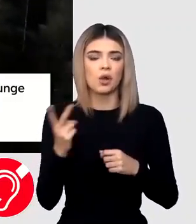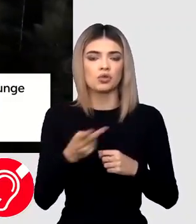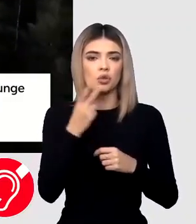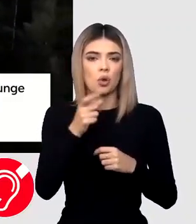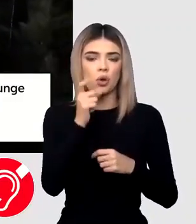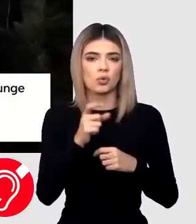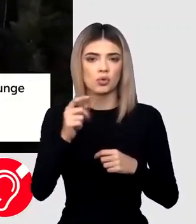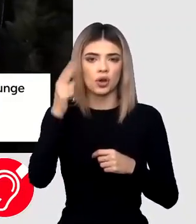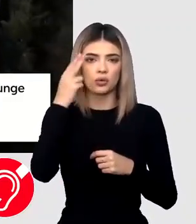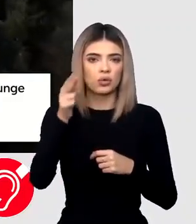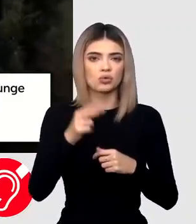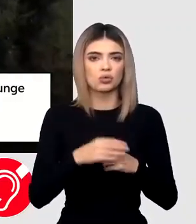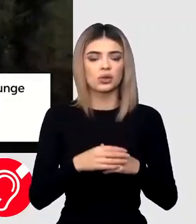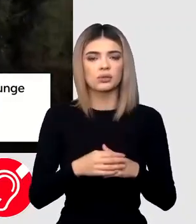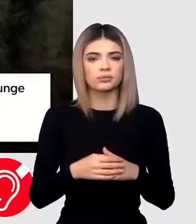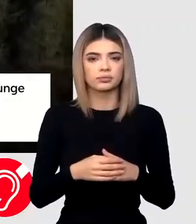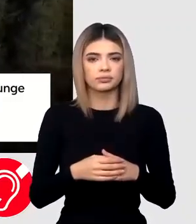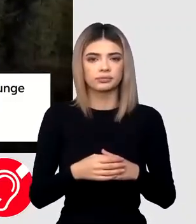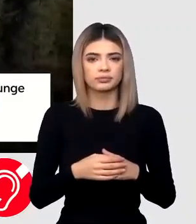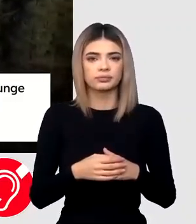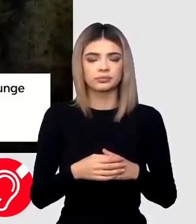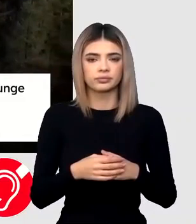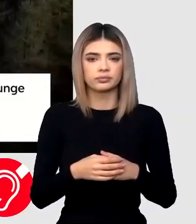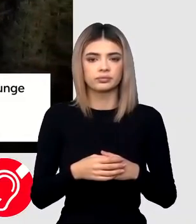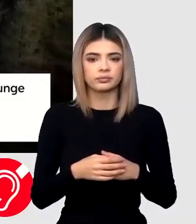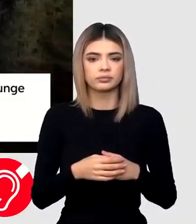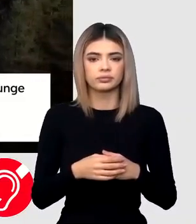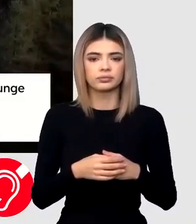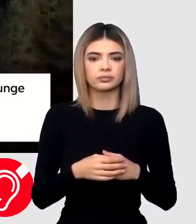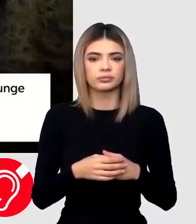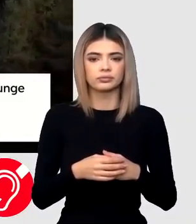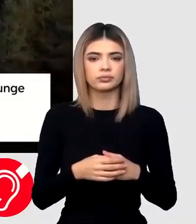persoane la vreun eveniment la Castelul Bran.